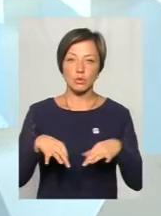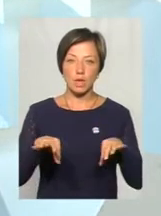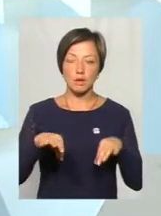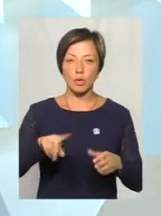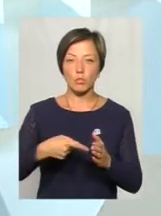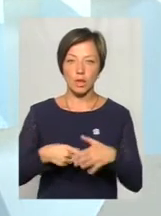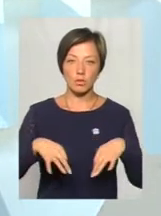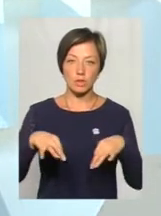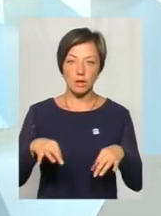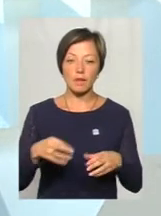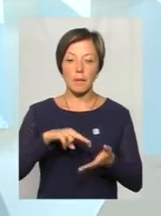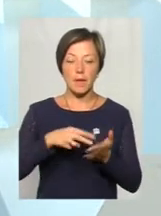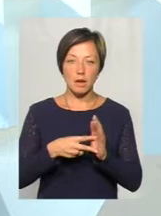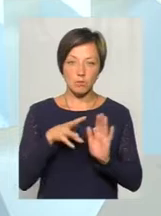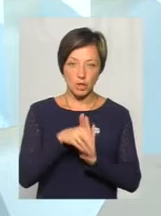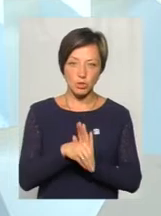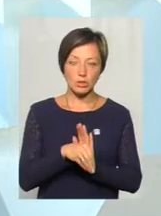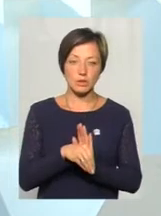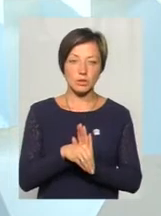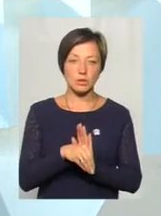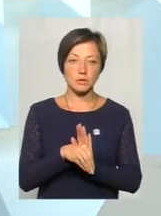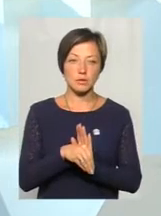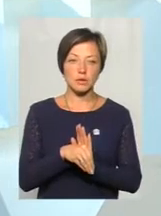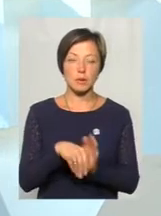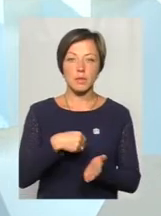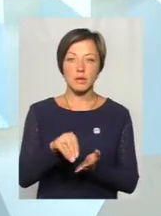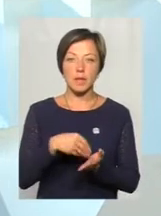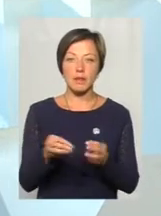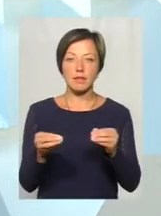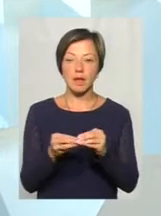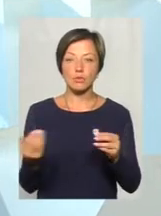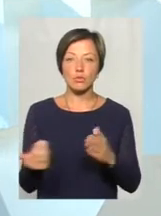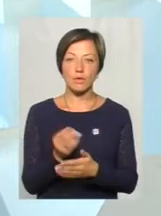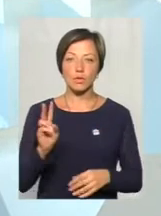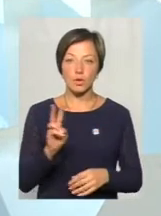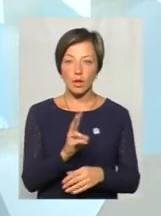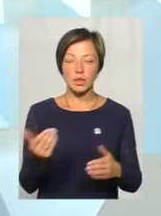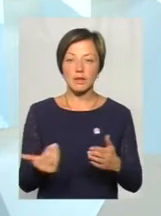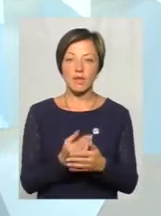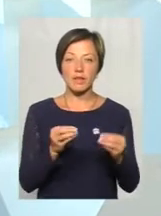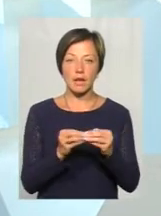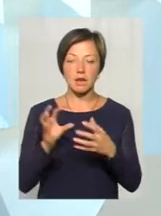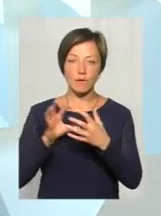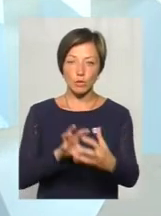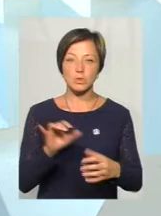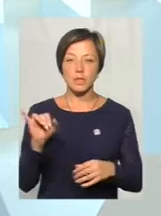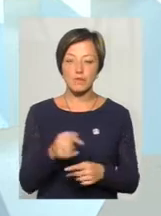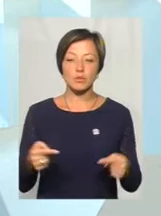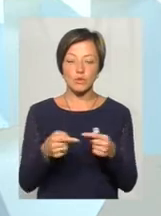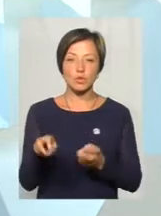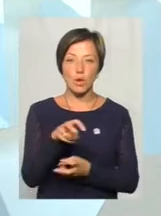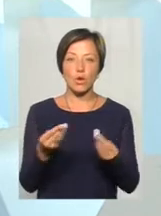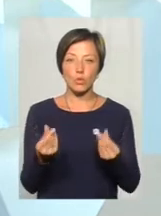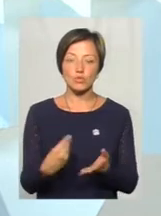комунального транспорту, де передбачити придбання 10 нових тролейбусів, 10 нових автобусів. І, відповідно, шукаємо